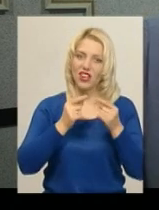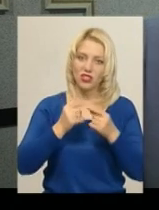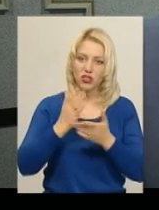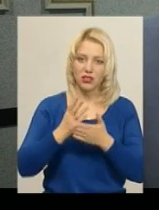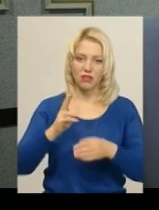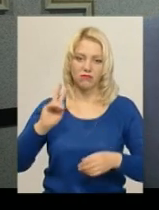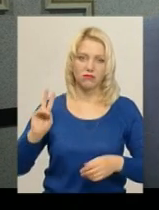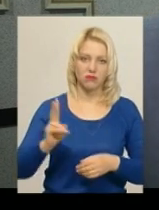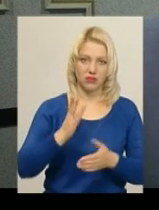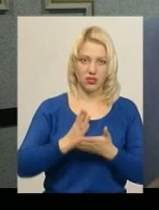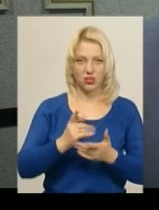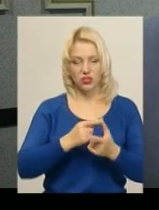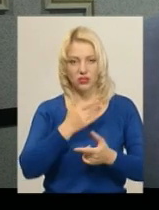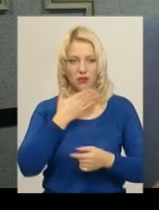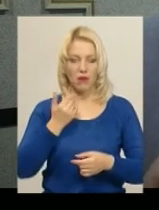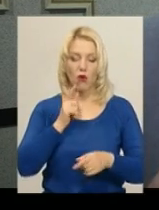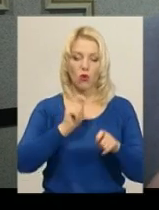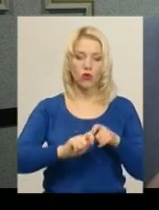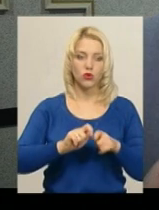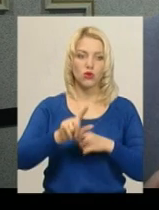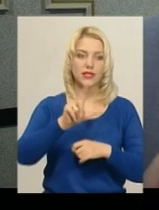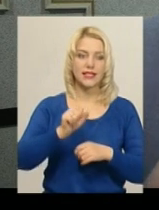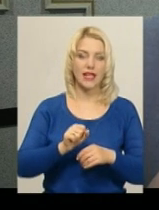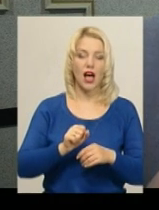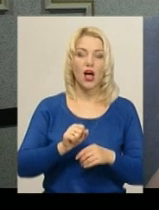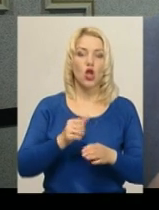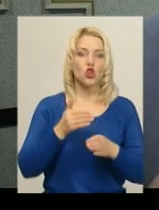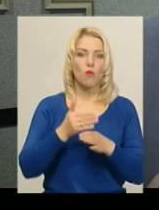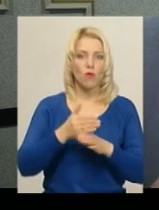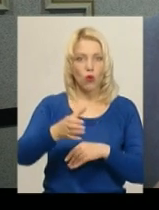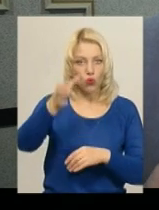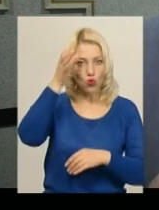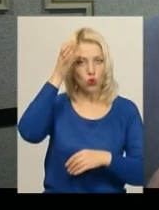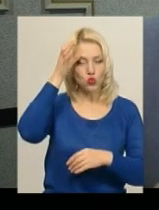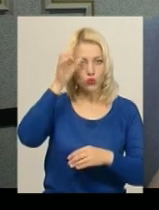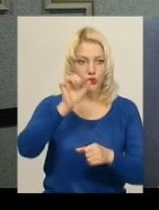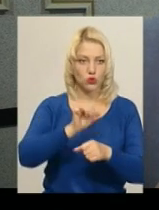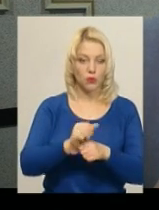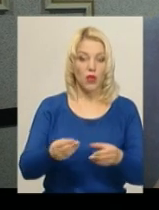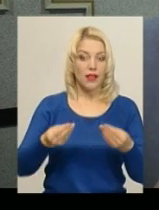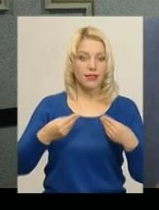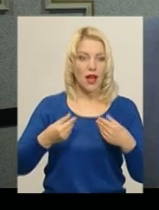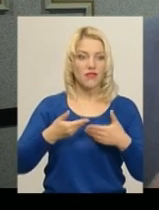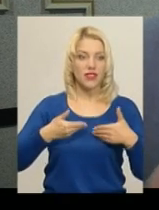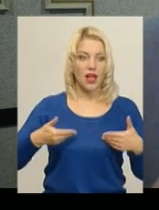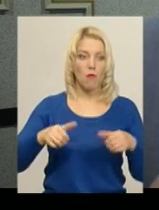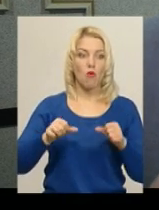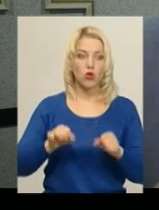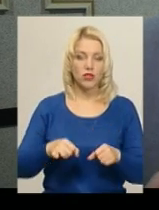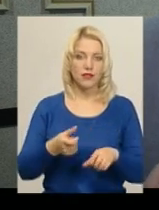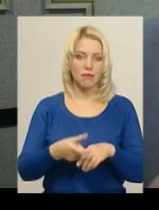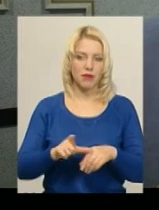казав, контроль за допомогою розумних зупинок дав нам можливість більш